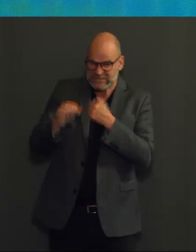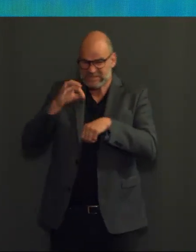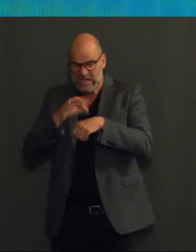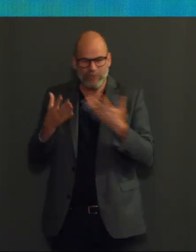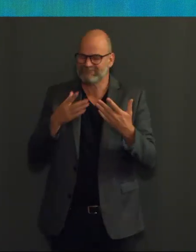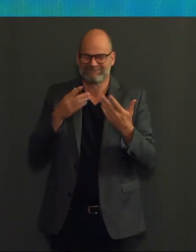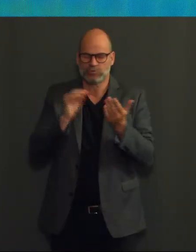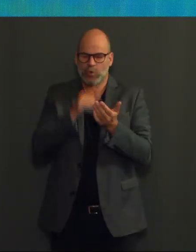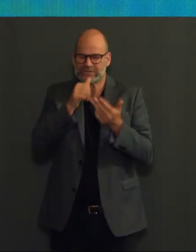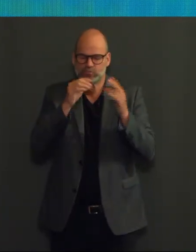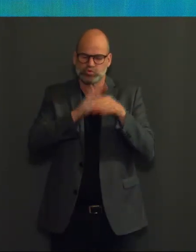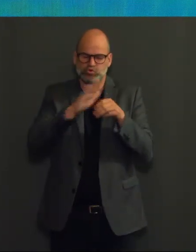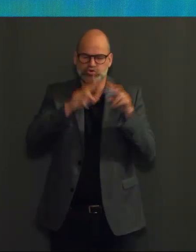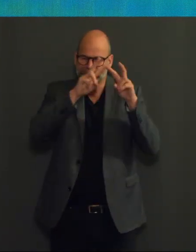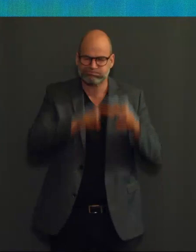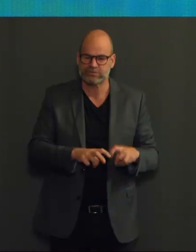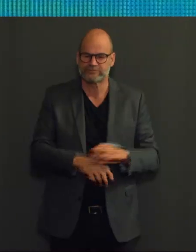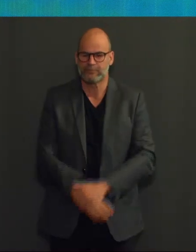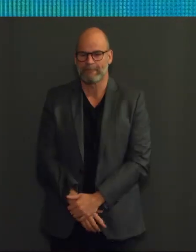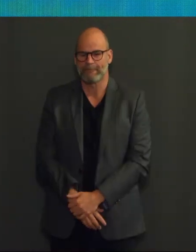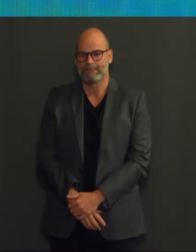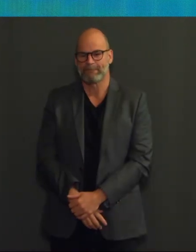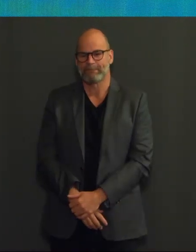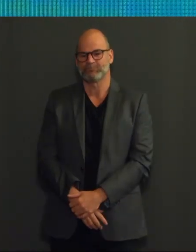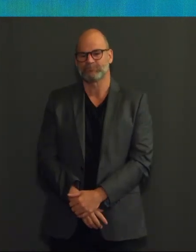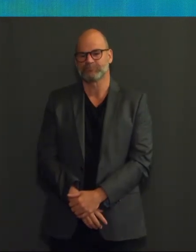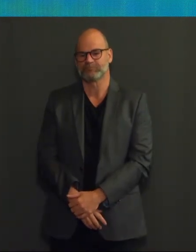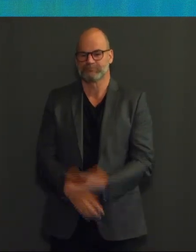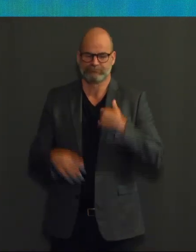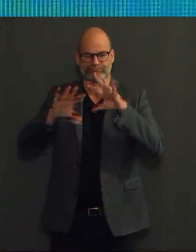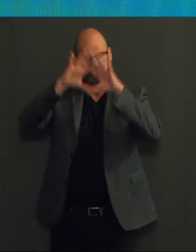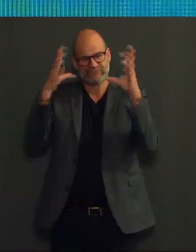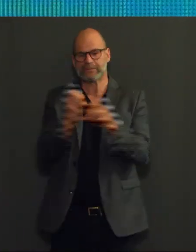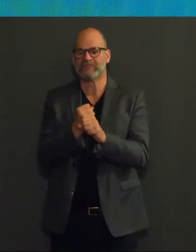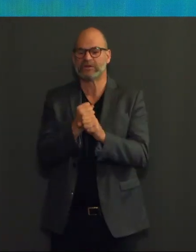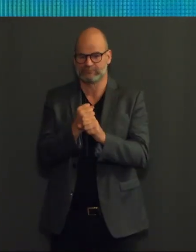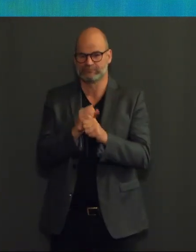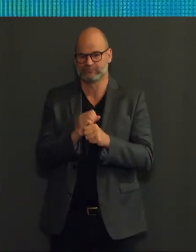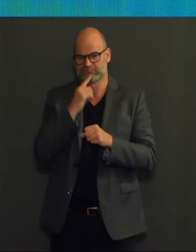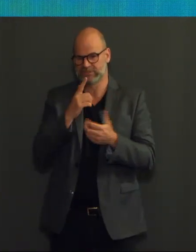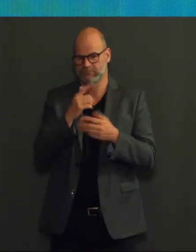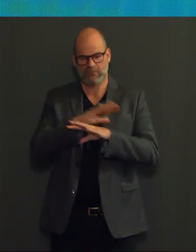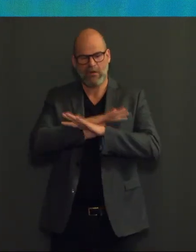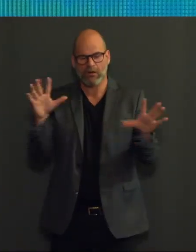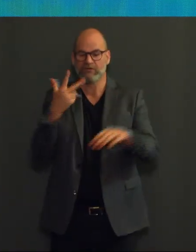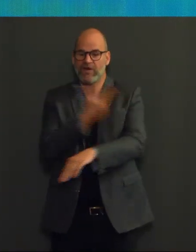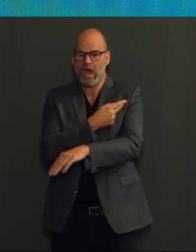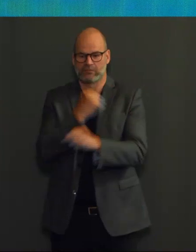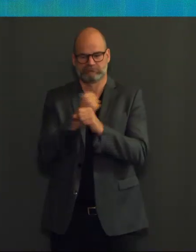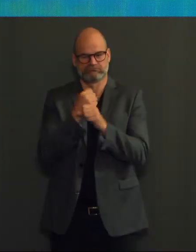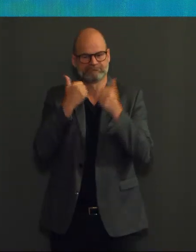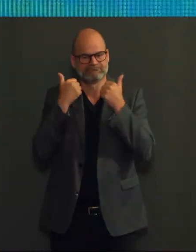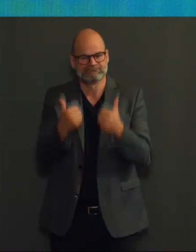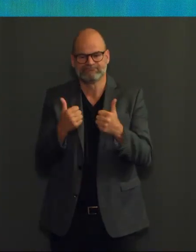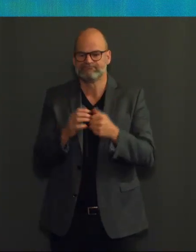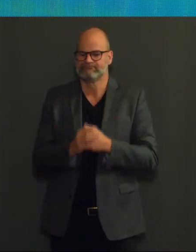Samengevat kunnen we dus stellen dat alle vaccins goed werken, ook tegen afwijkende varianten, waaronder de Indische